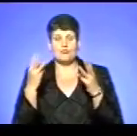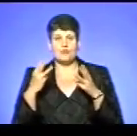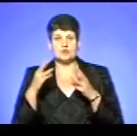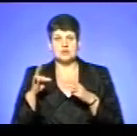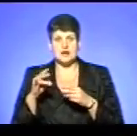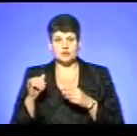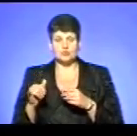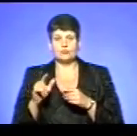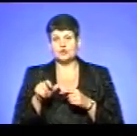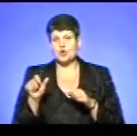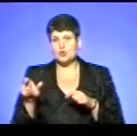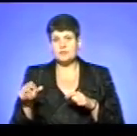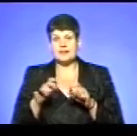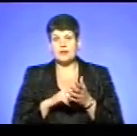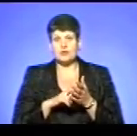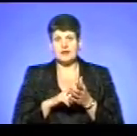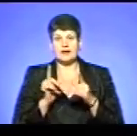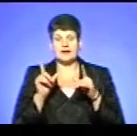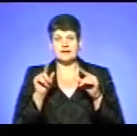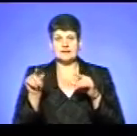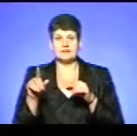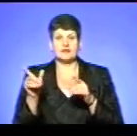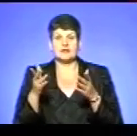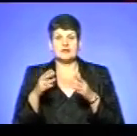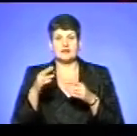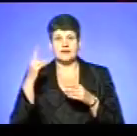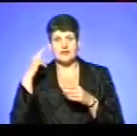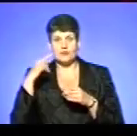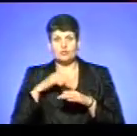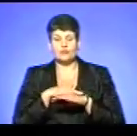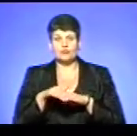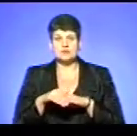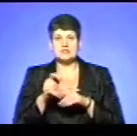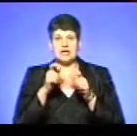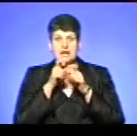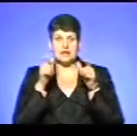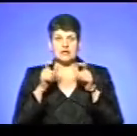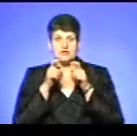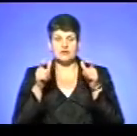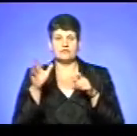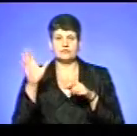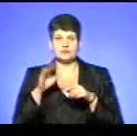люди не боялися так сильно, але їздив якесь дядько по вулицях і казав, що всіх